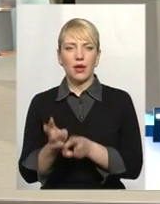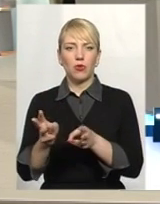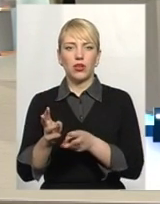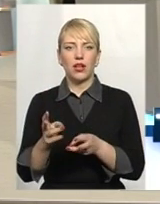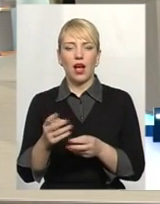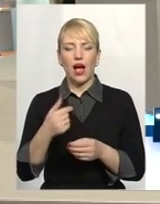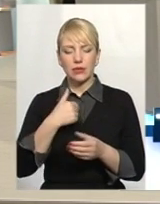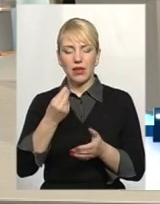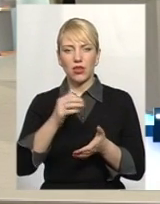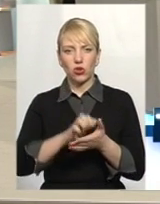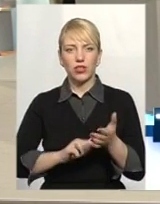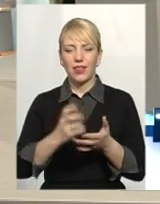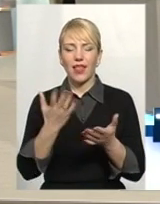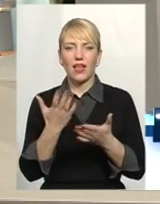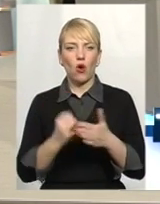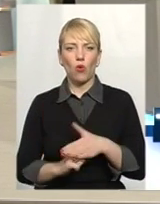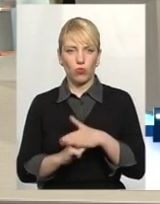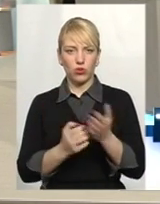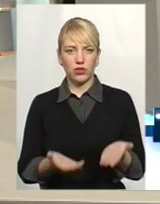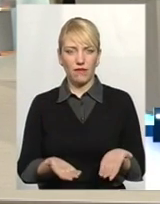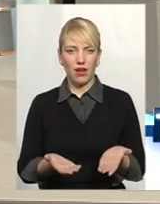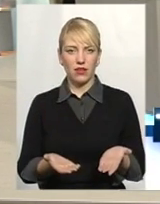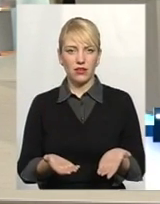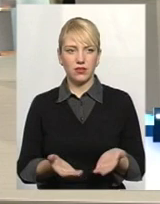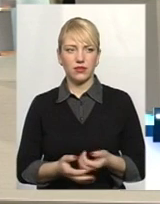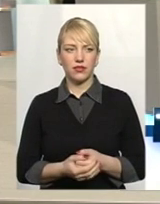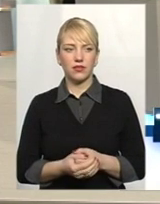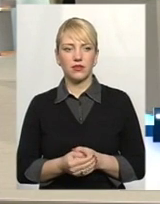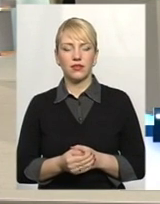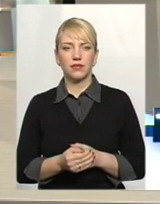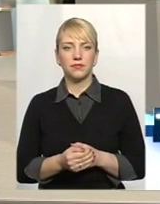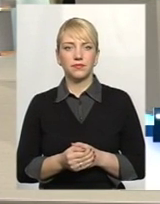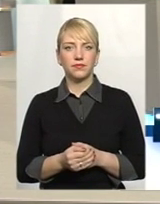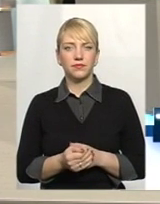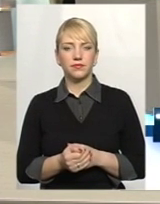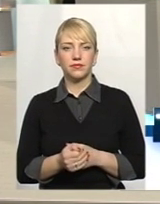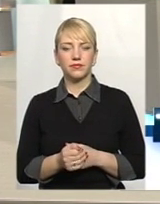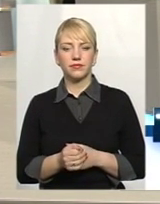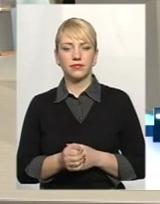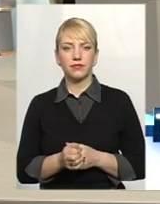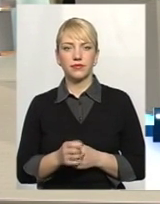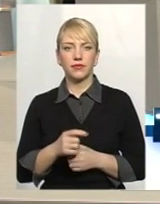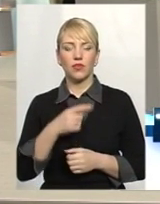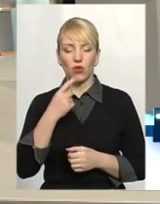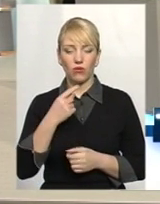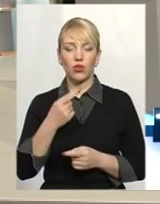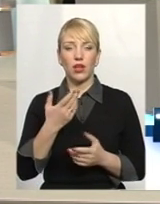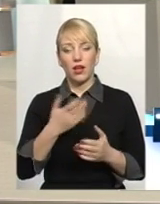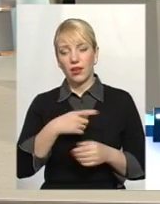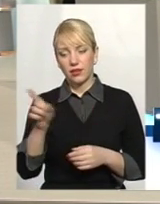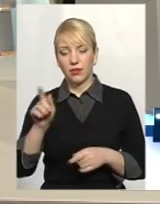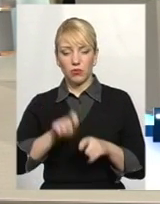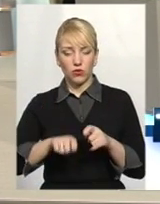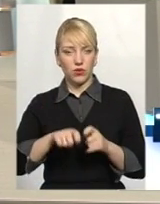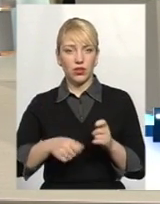основані? Ну на якому основані? Це в яких випадках? Ідіть провірте, що в мене цього.